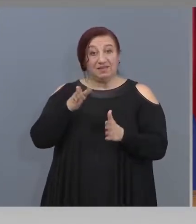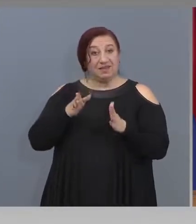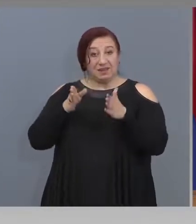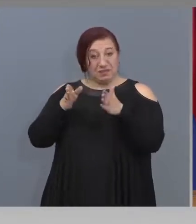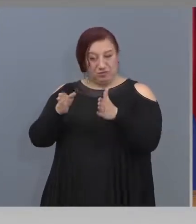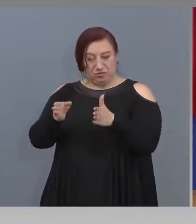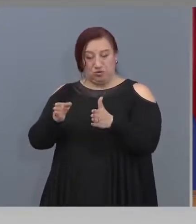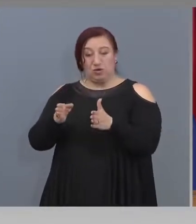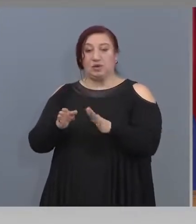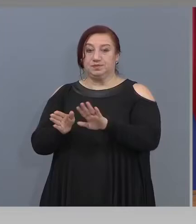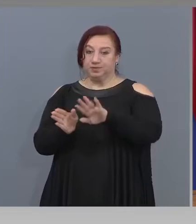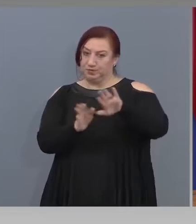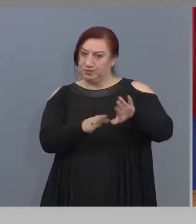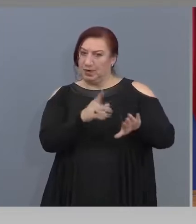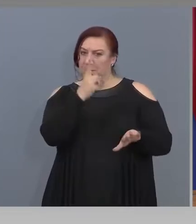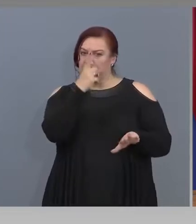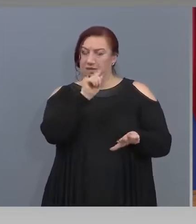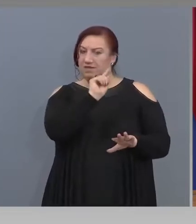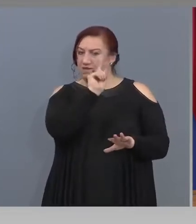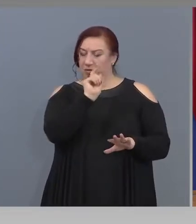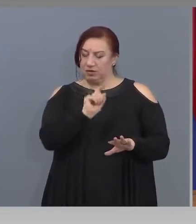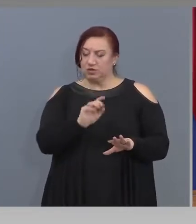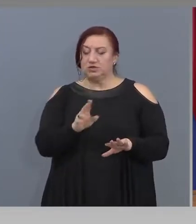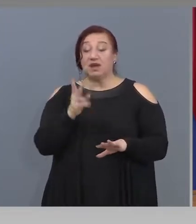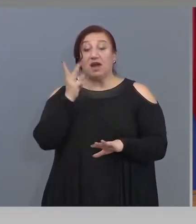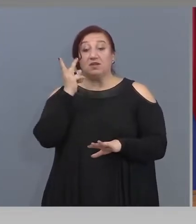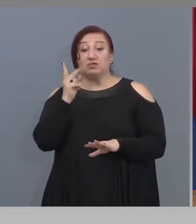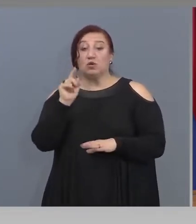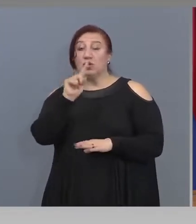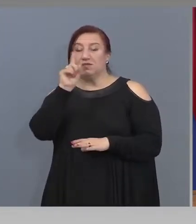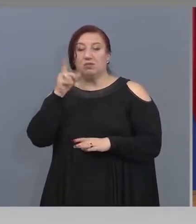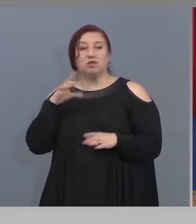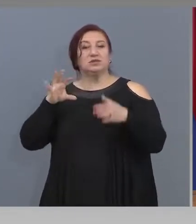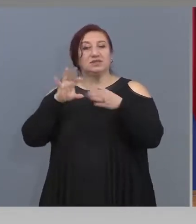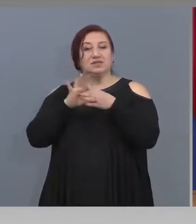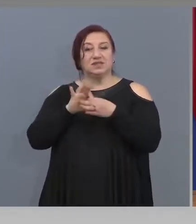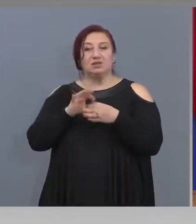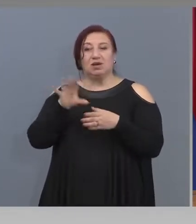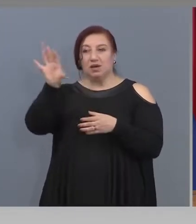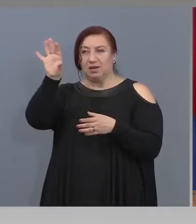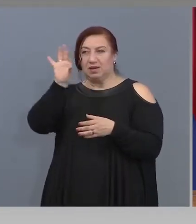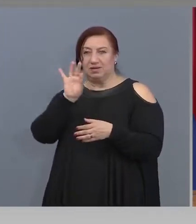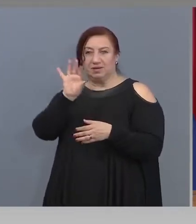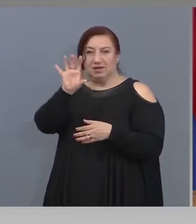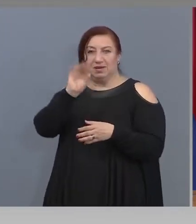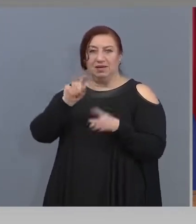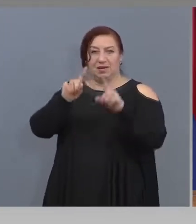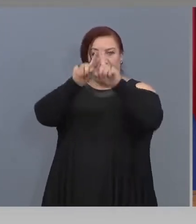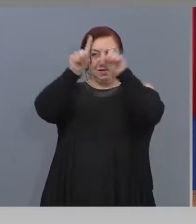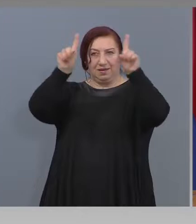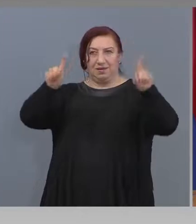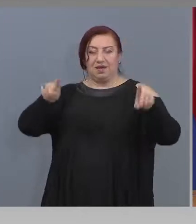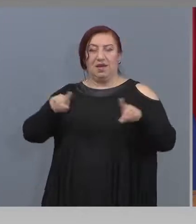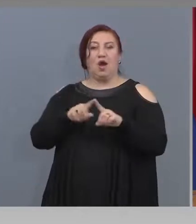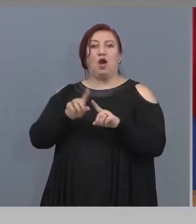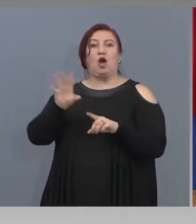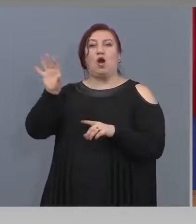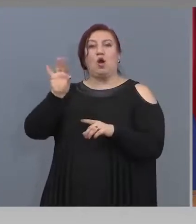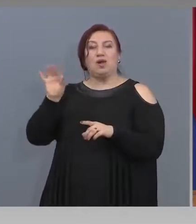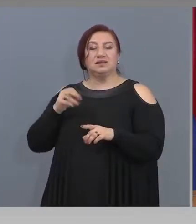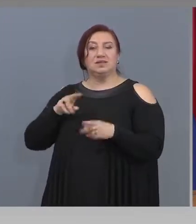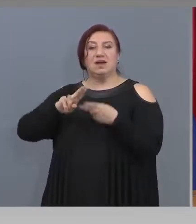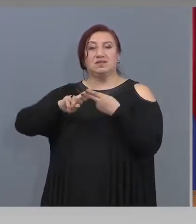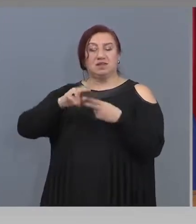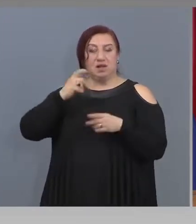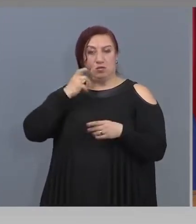въпрос е свързан с колекцията на Васил Башков. Той, нали, гастролира там в една телевизия и в